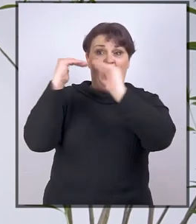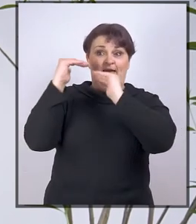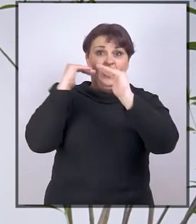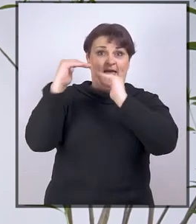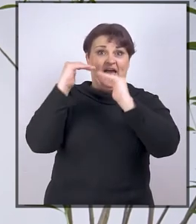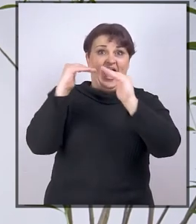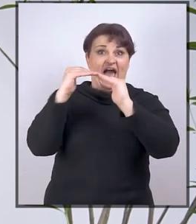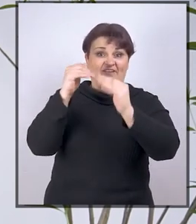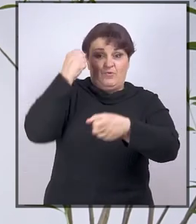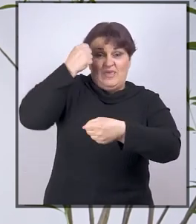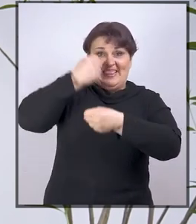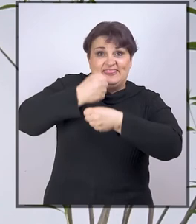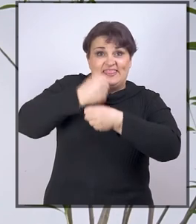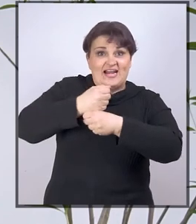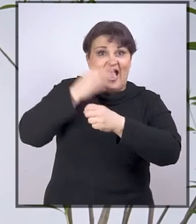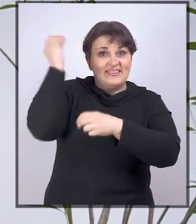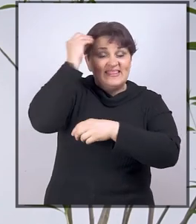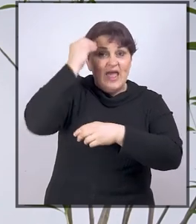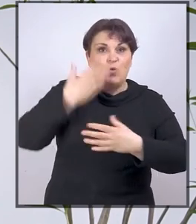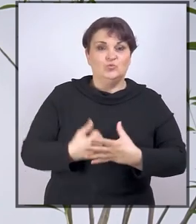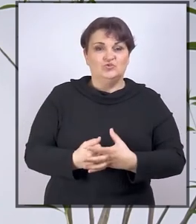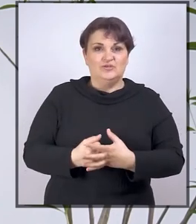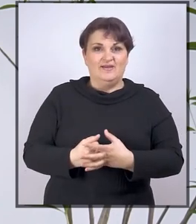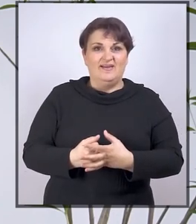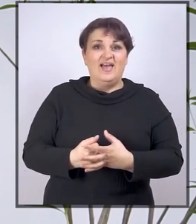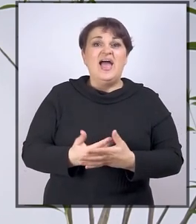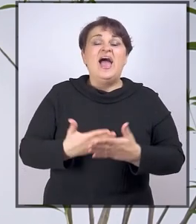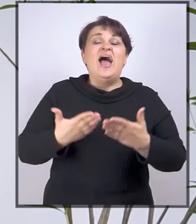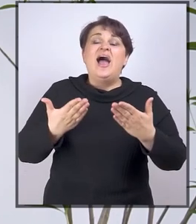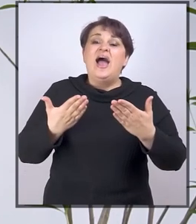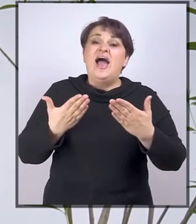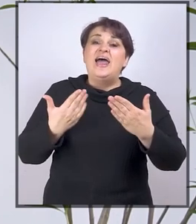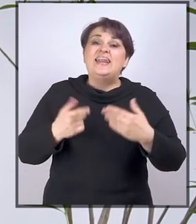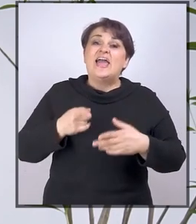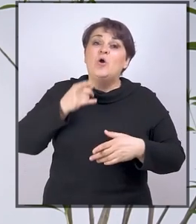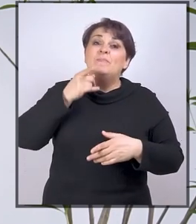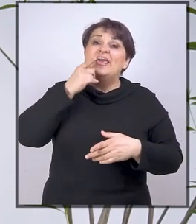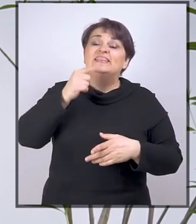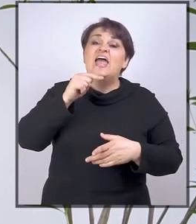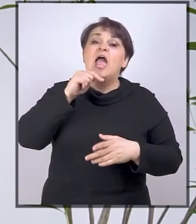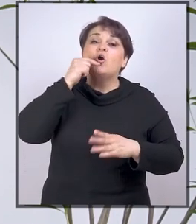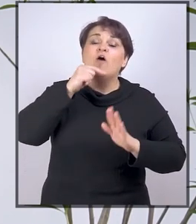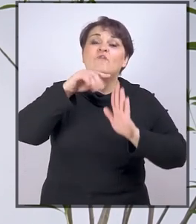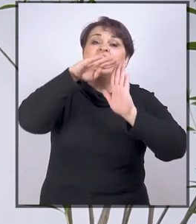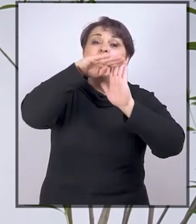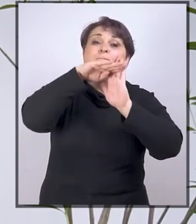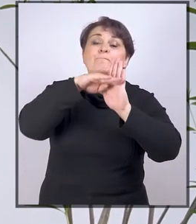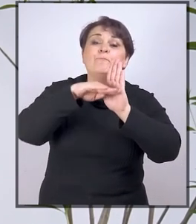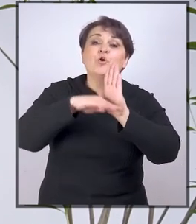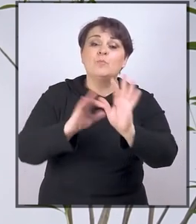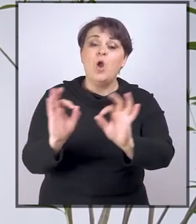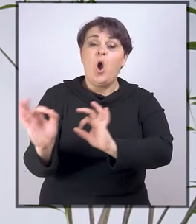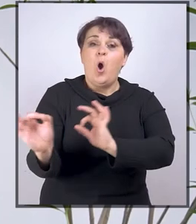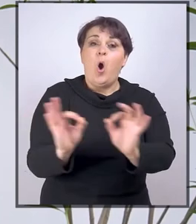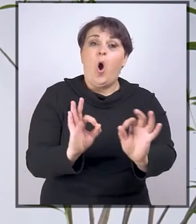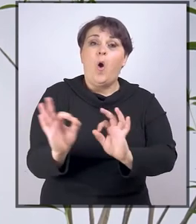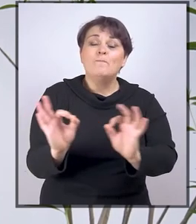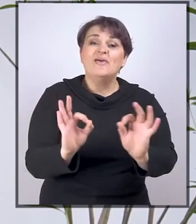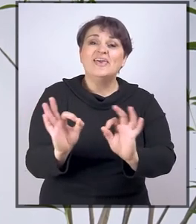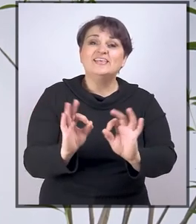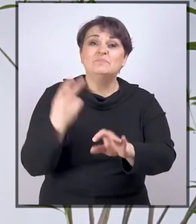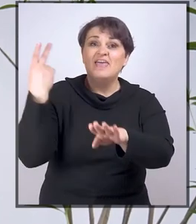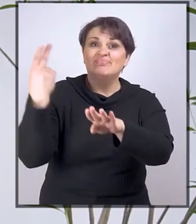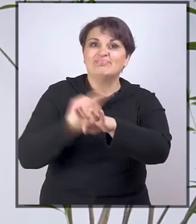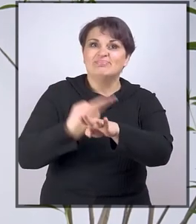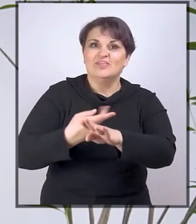ravnopravno da radi i da uči, nego bi te govorne programe